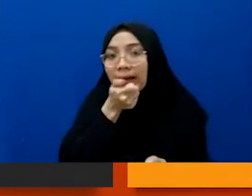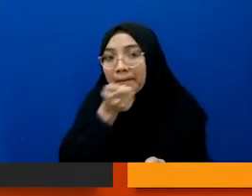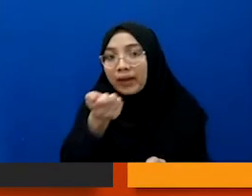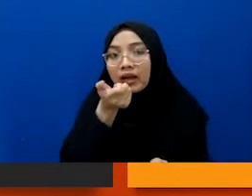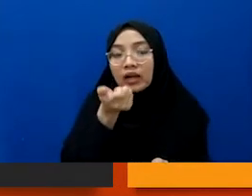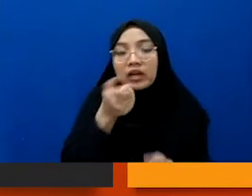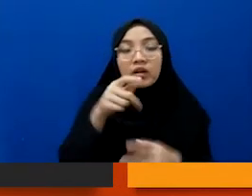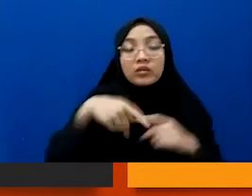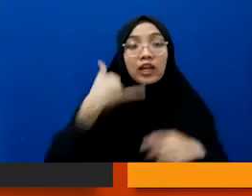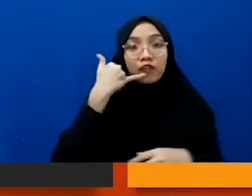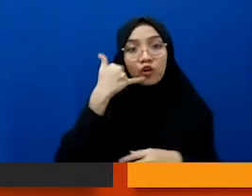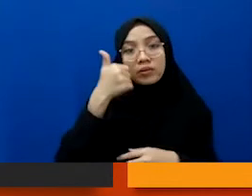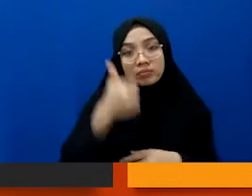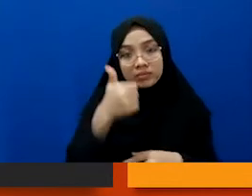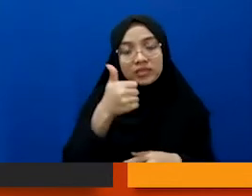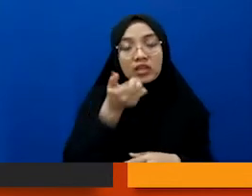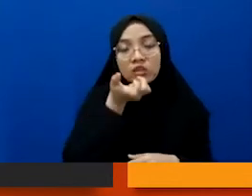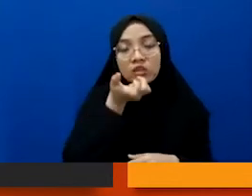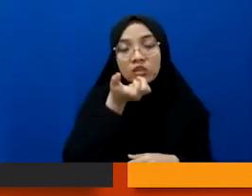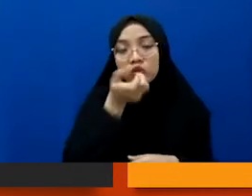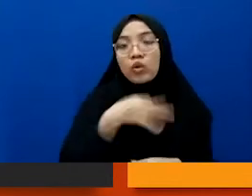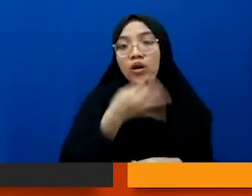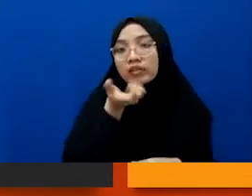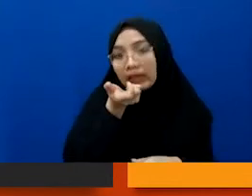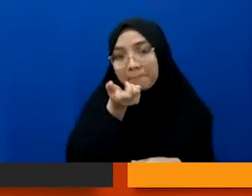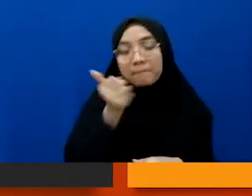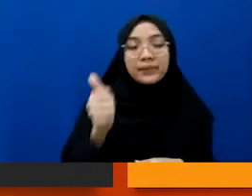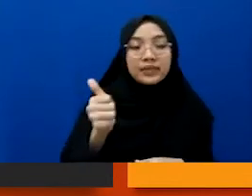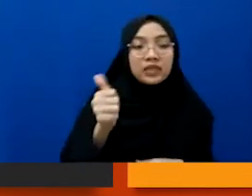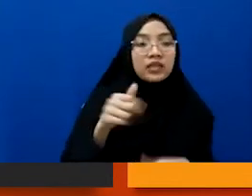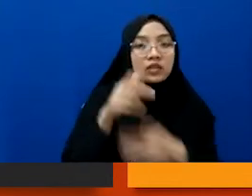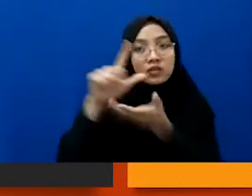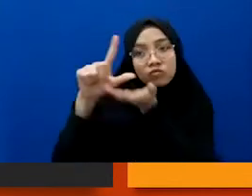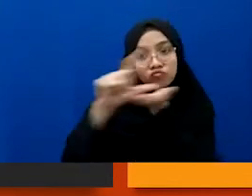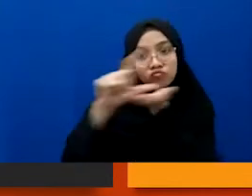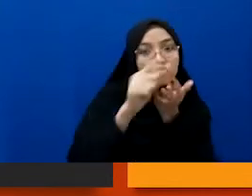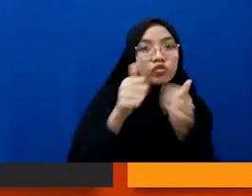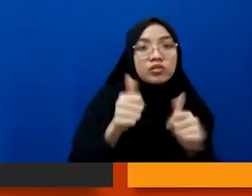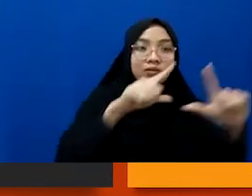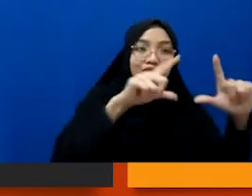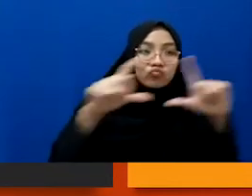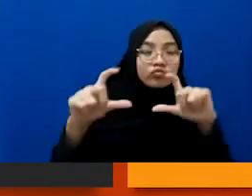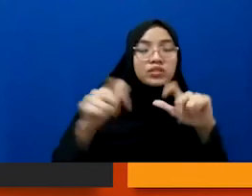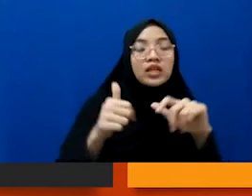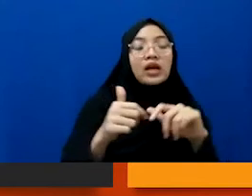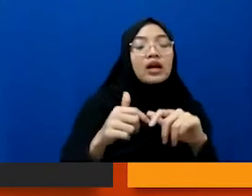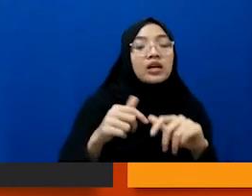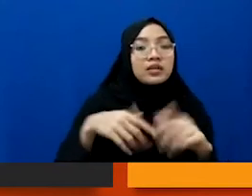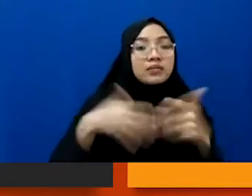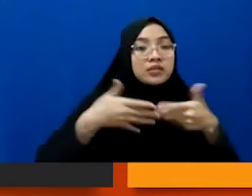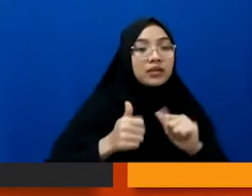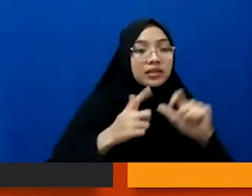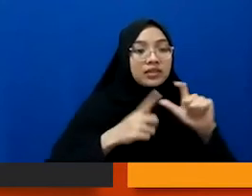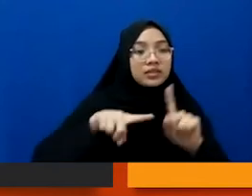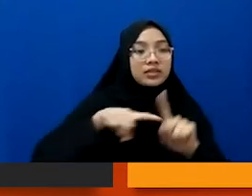sekarang handphone kan bisa untuk merekam suara juga bisa memotrek juga kemudian juga menyiapkan skenario pasca